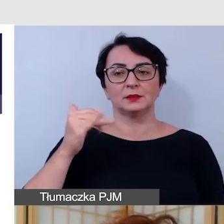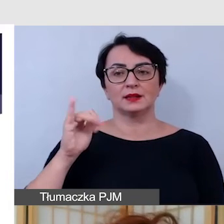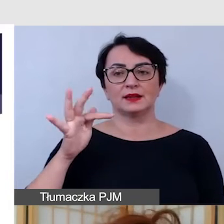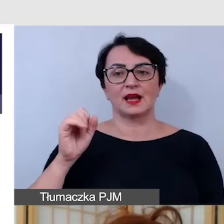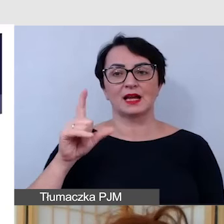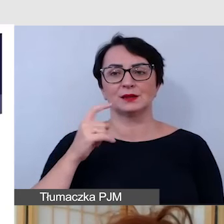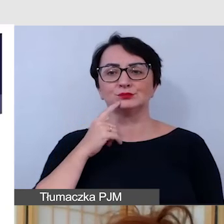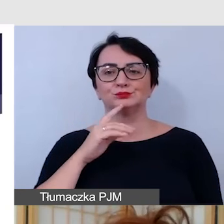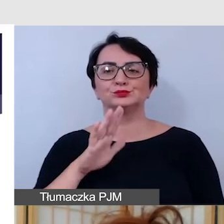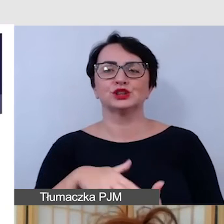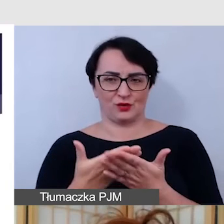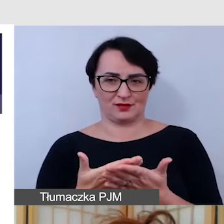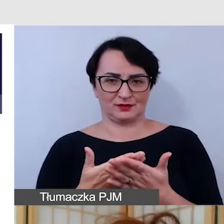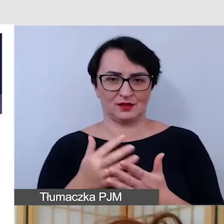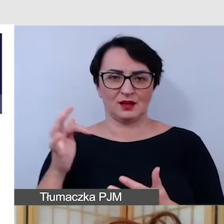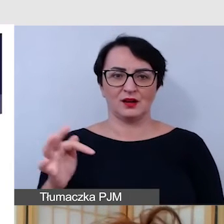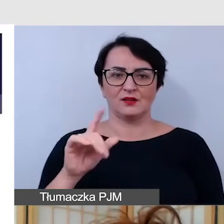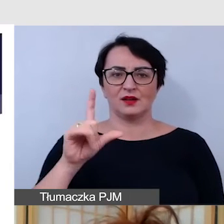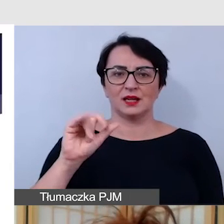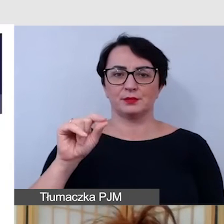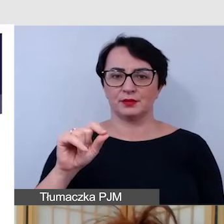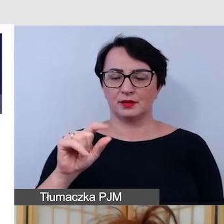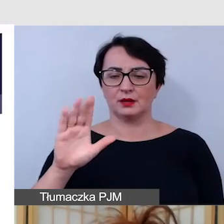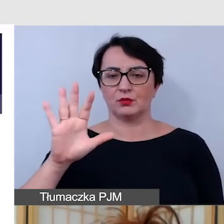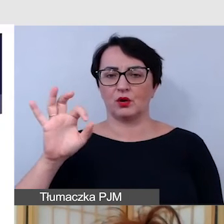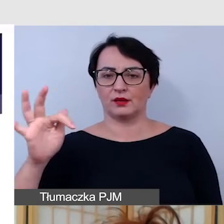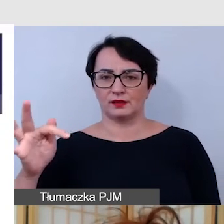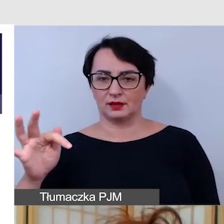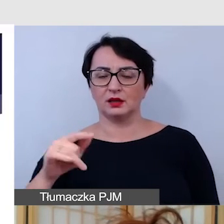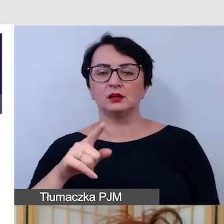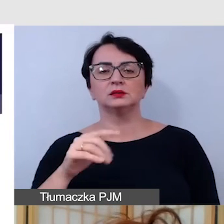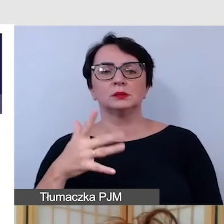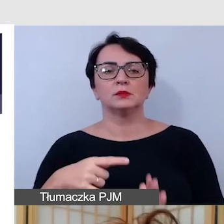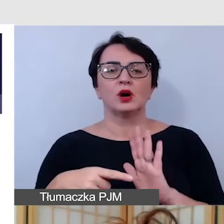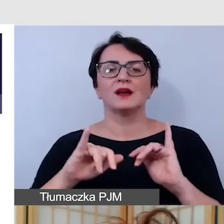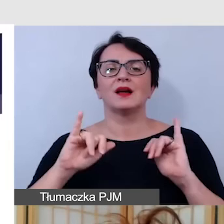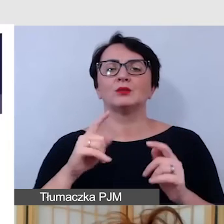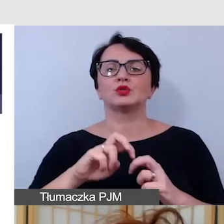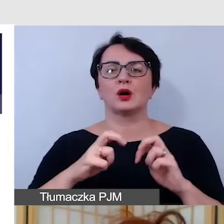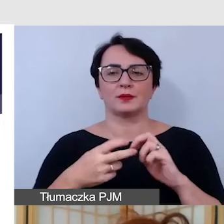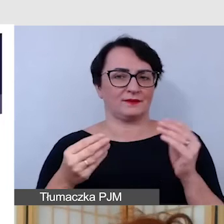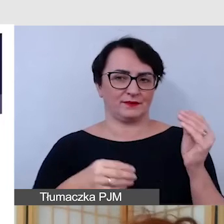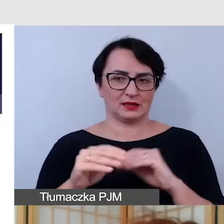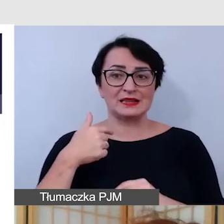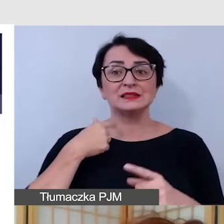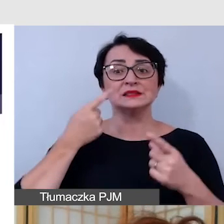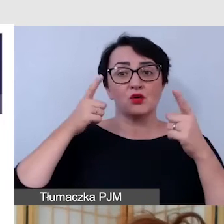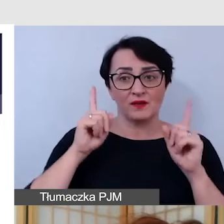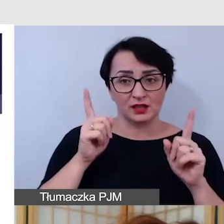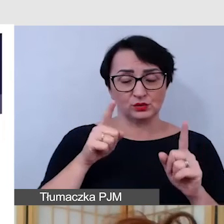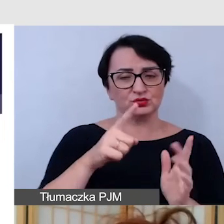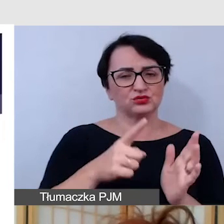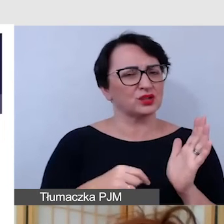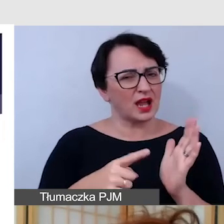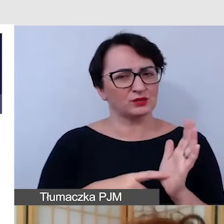i chciałam Państwu powiedzieć, jakie są z tym najczęściej problemy. Zauważyłam, że to się bardzo